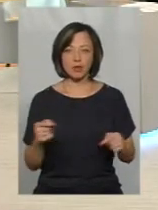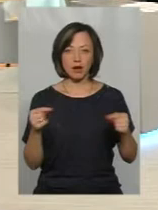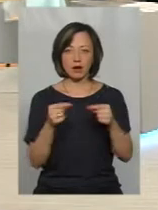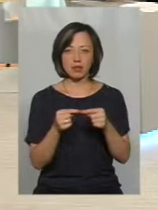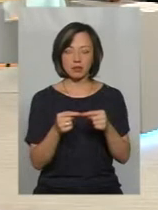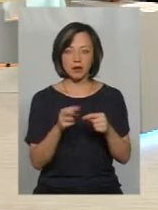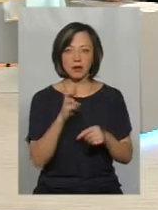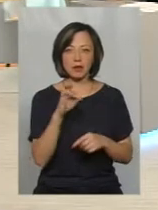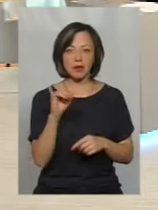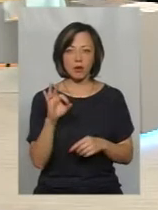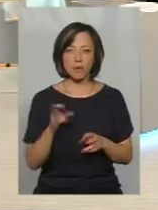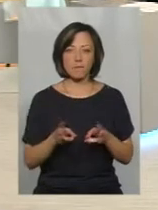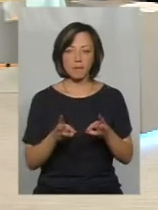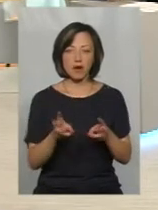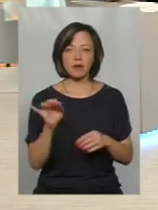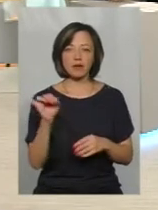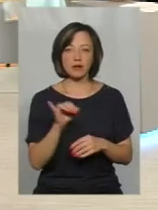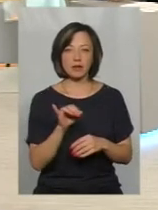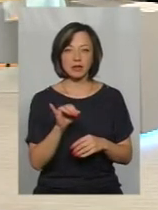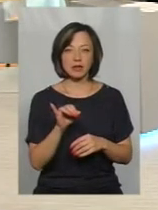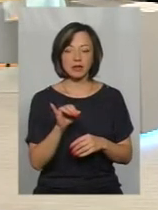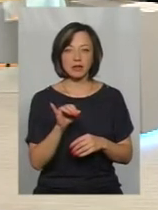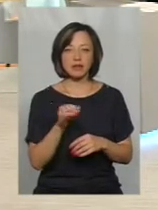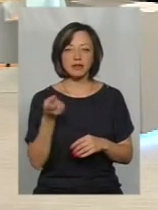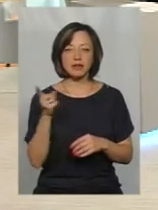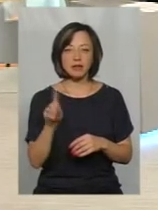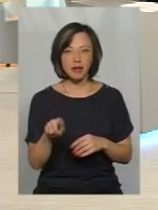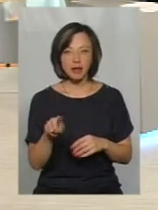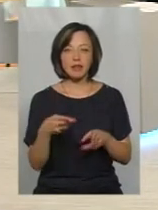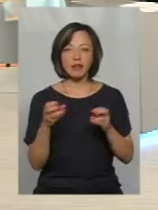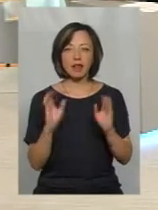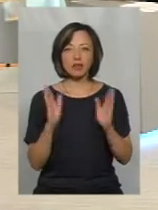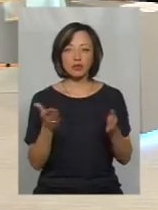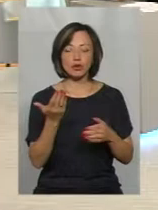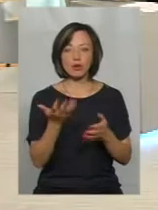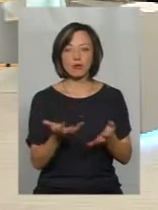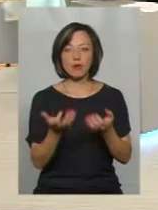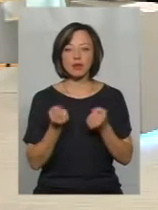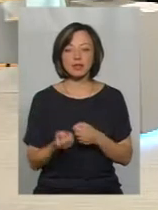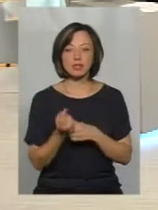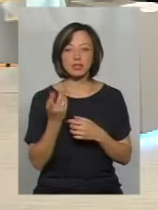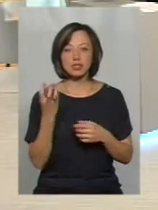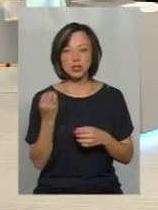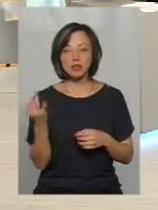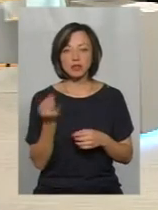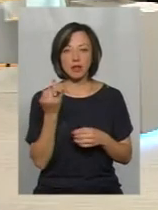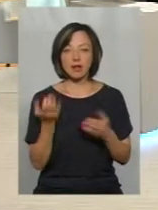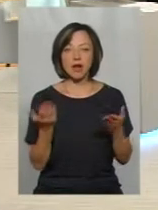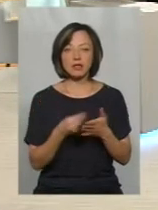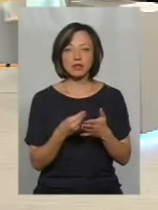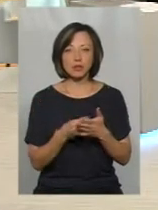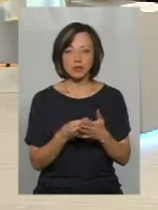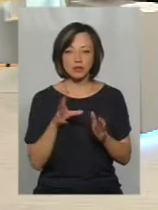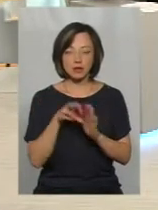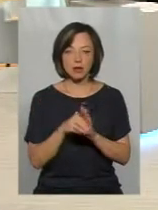біопалива і те, все ж таки, де будете його брати? І ще цікавить, яка ціна